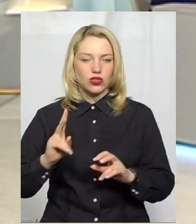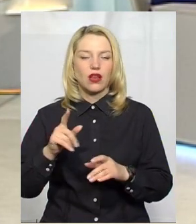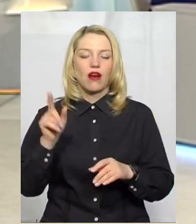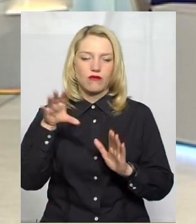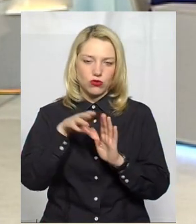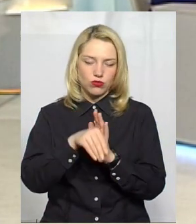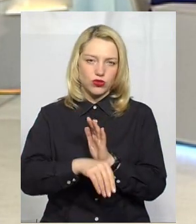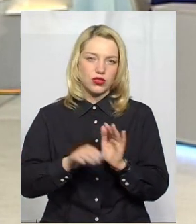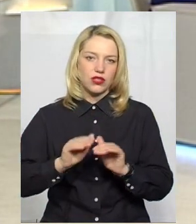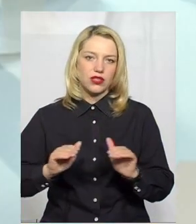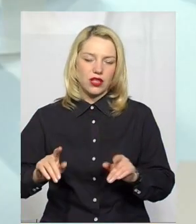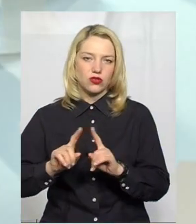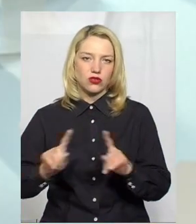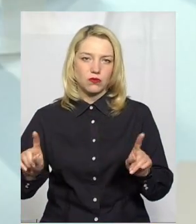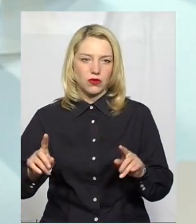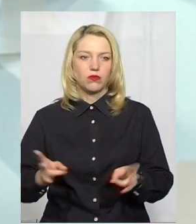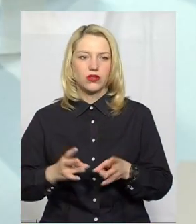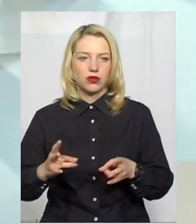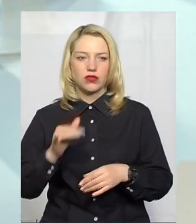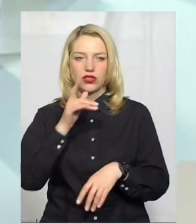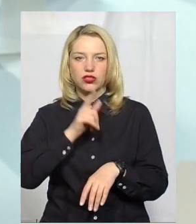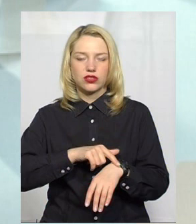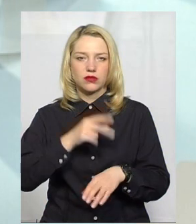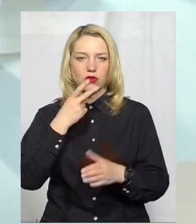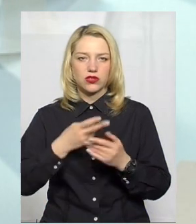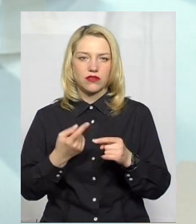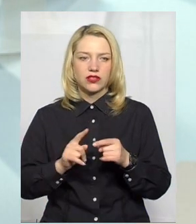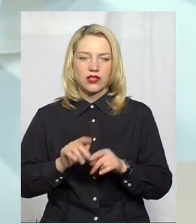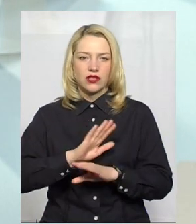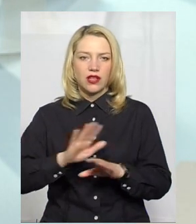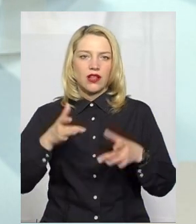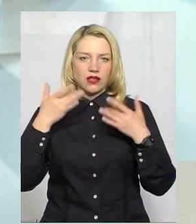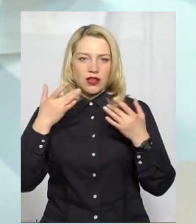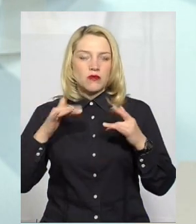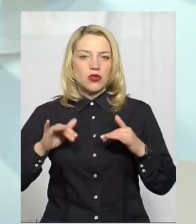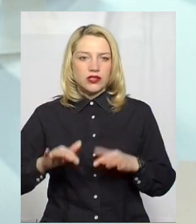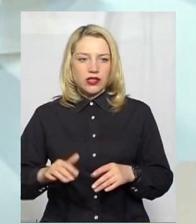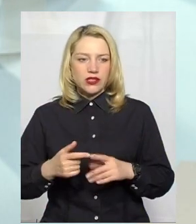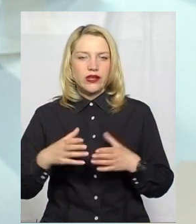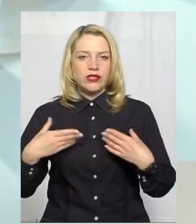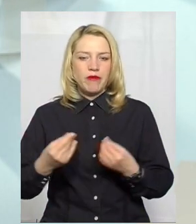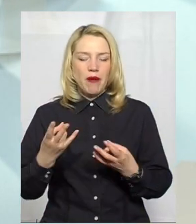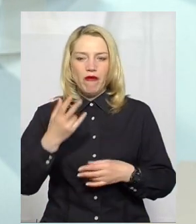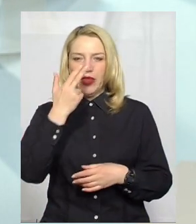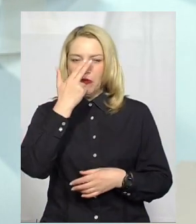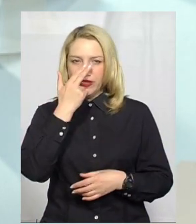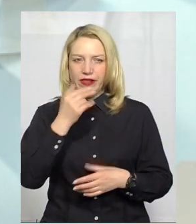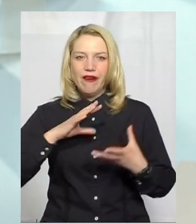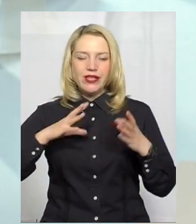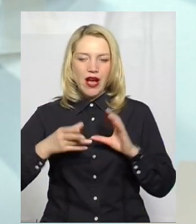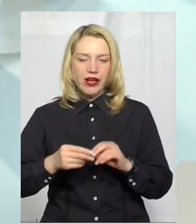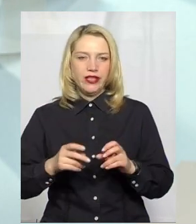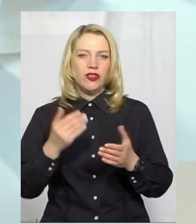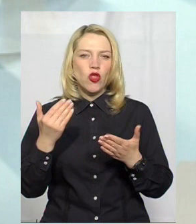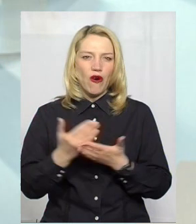особливими потребами. І час показав, що це є нелегкий процес. Сім'я мала звикнути взагалі до